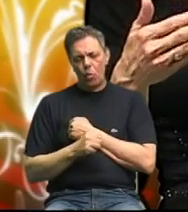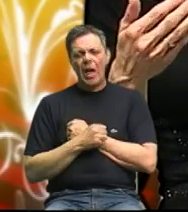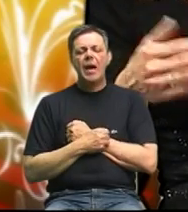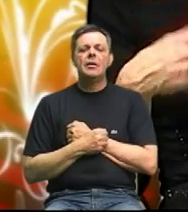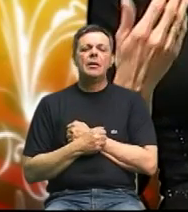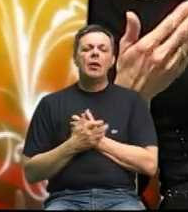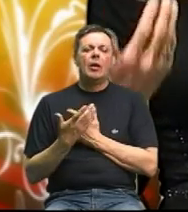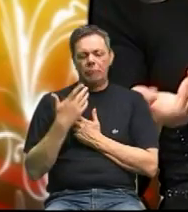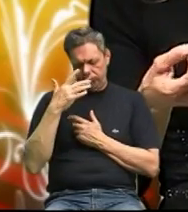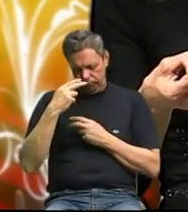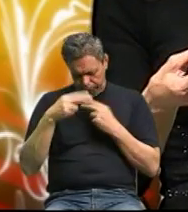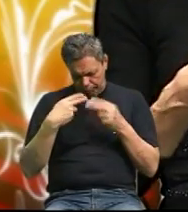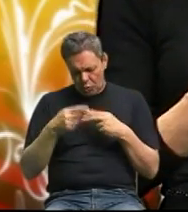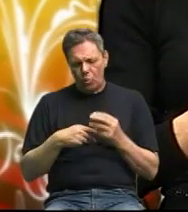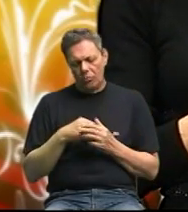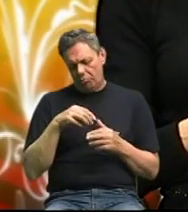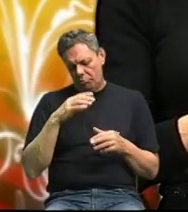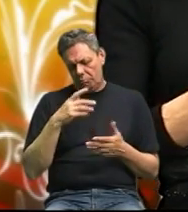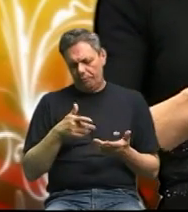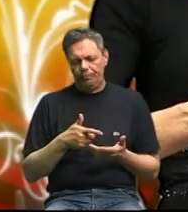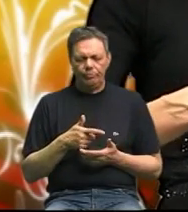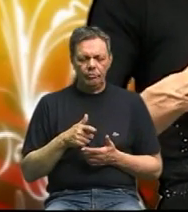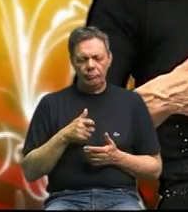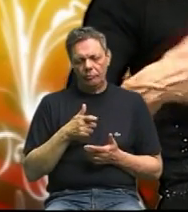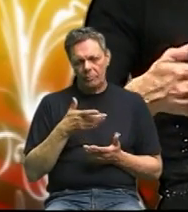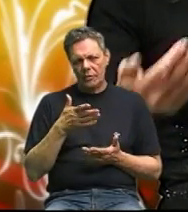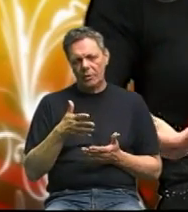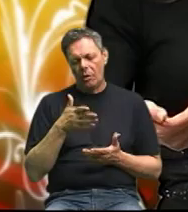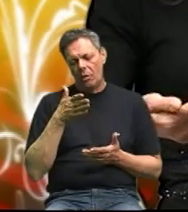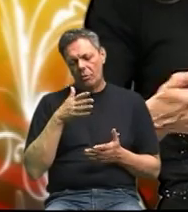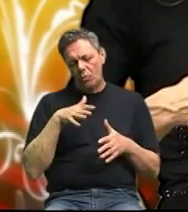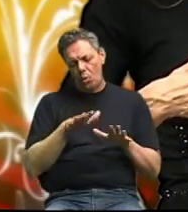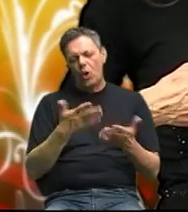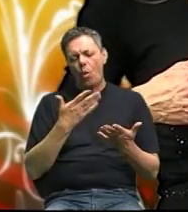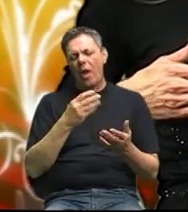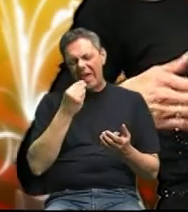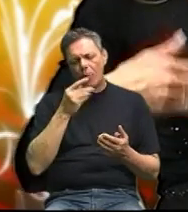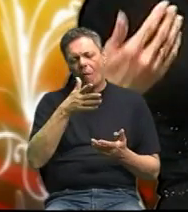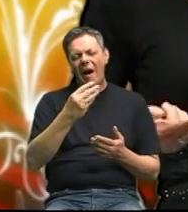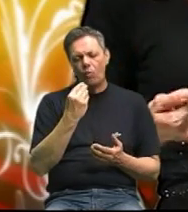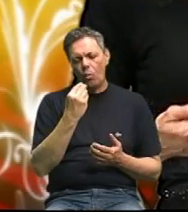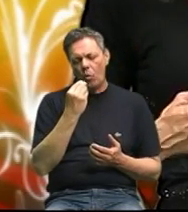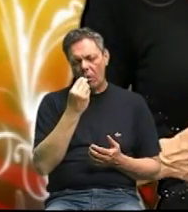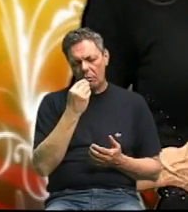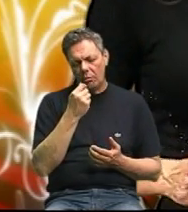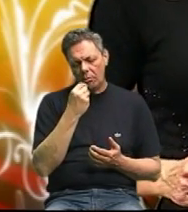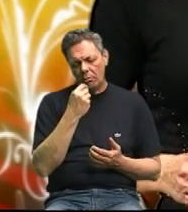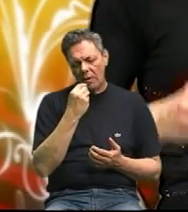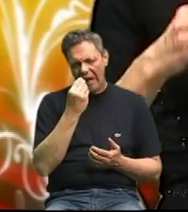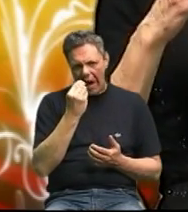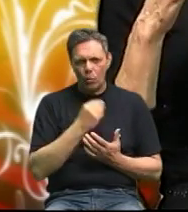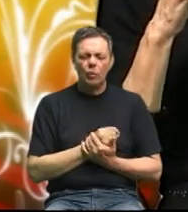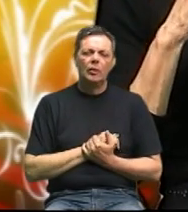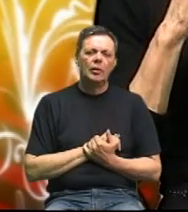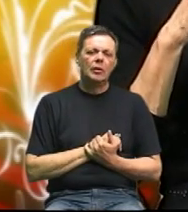na ovom principe ljudi koji idu na ovakvu hranu koja je i zamršavljenje tijela